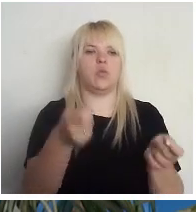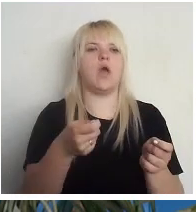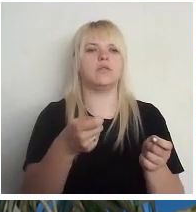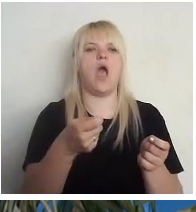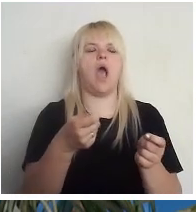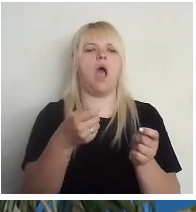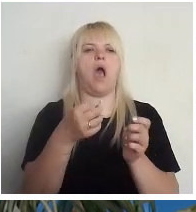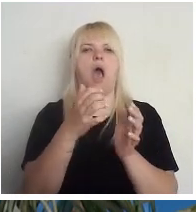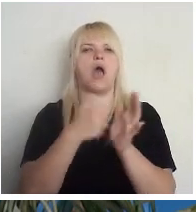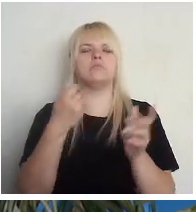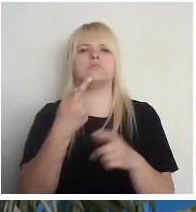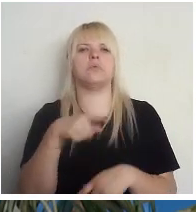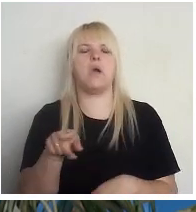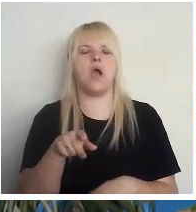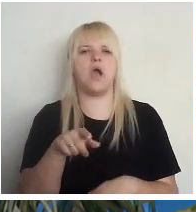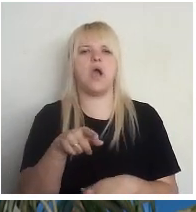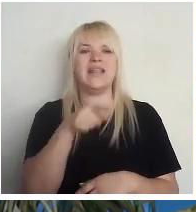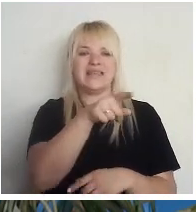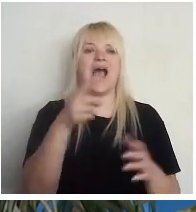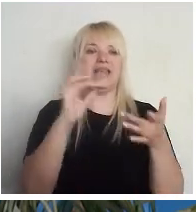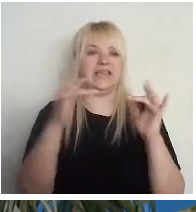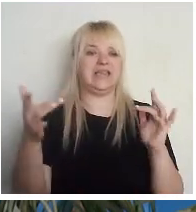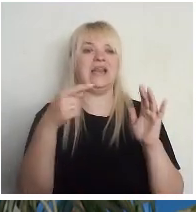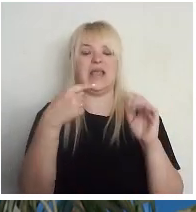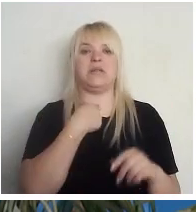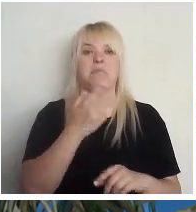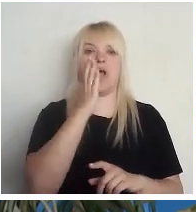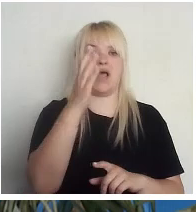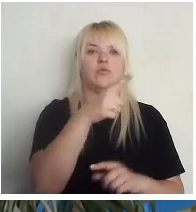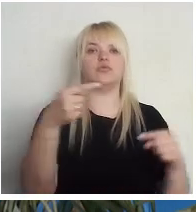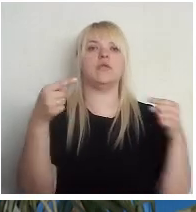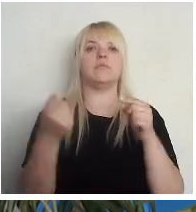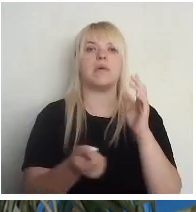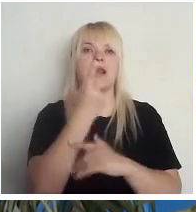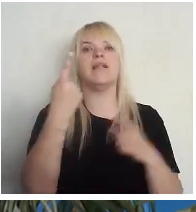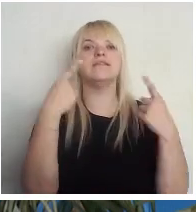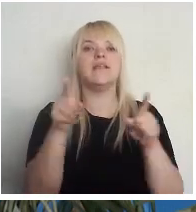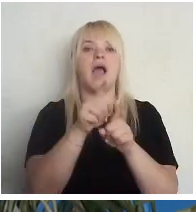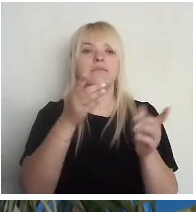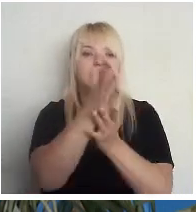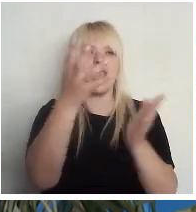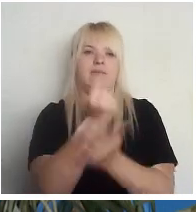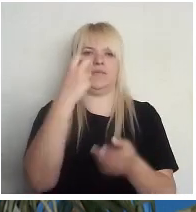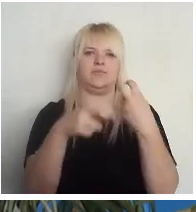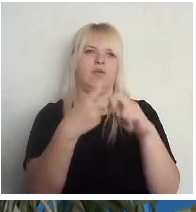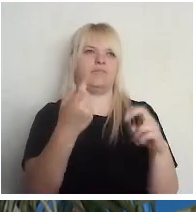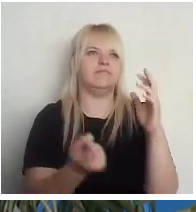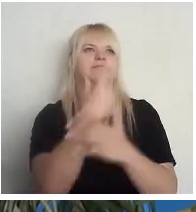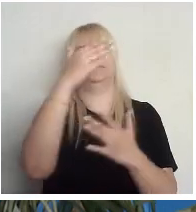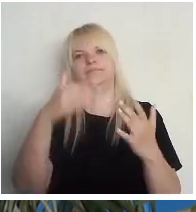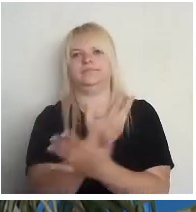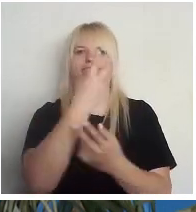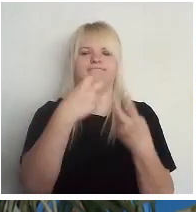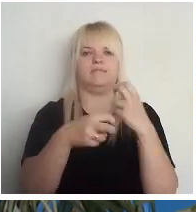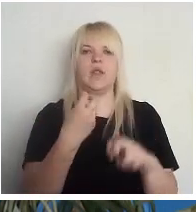tā elektroniskā balsošana tur savukārt parādās vēl cits pieejamības problēmas. Un, ja mēs attējam no tā mazā